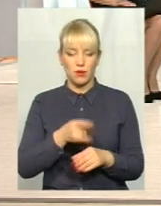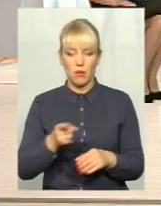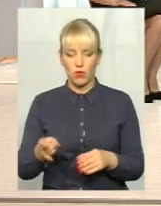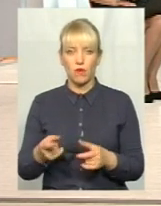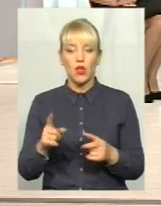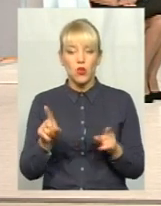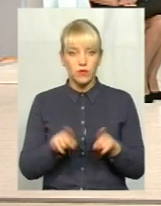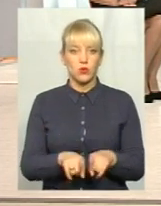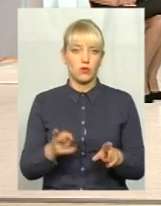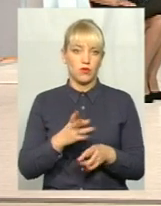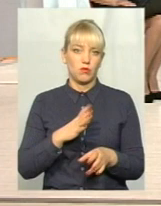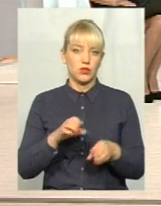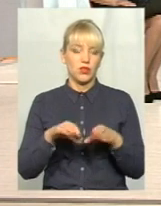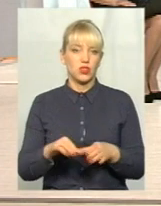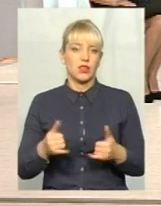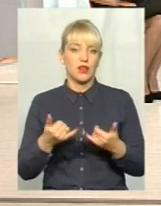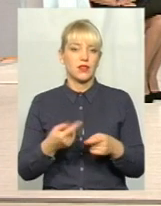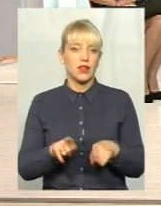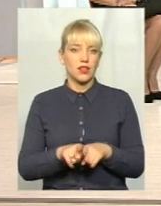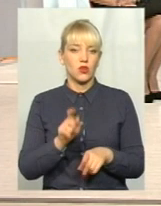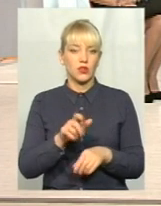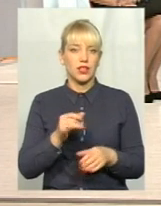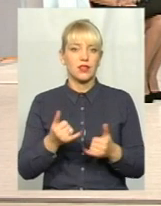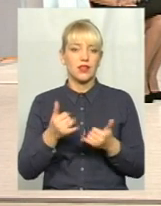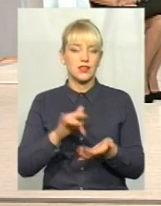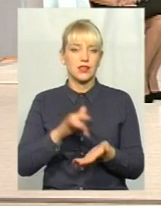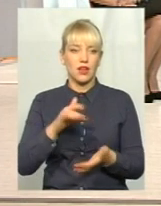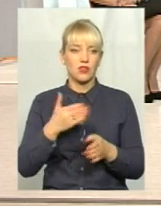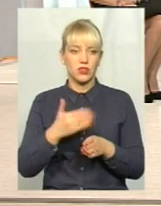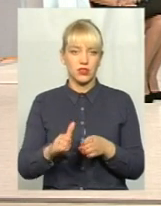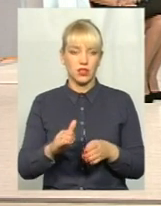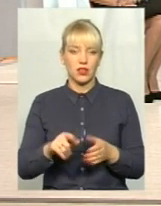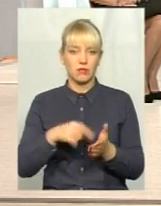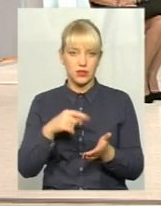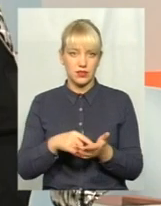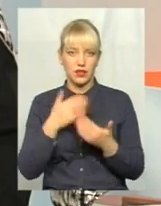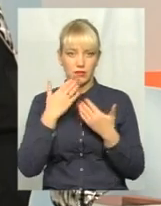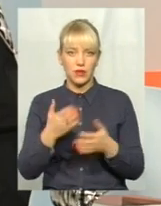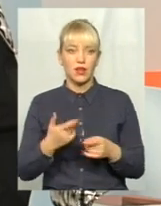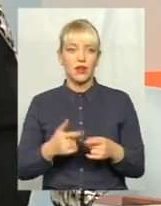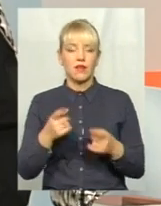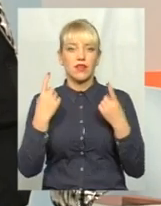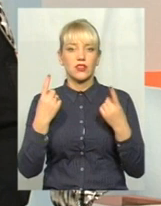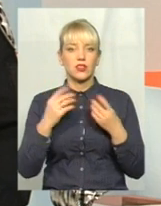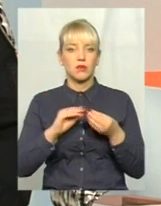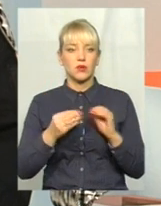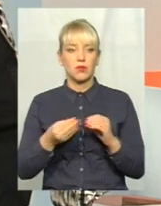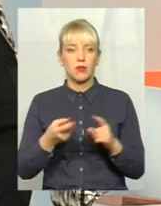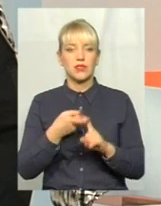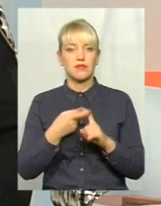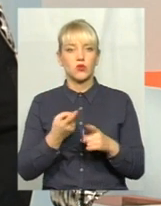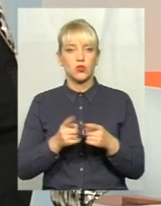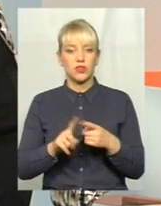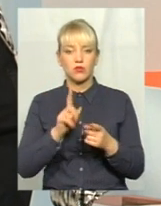якесь рішення має бути для таких людей, для центральної частини міста. Величезна проблема, величезна проблема навіть в зв'язку з тим, що за останні